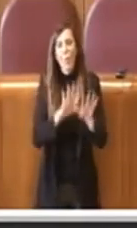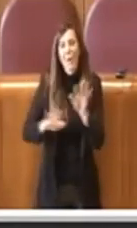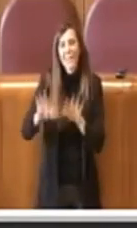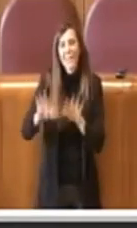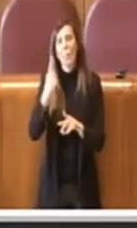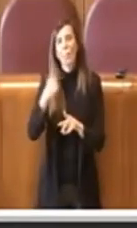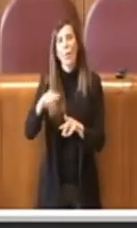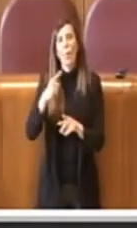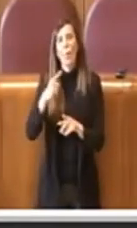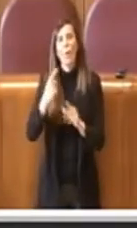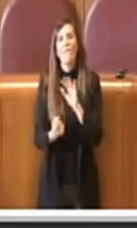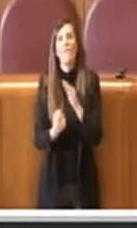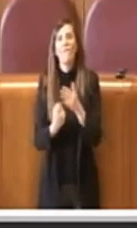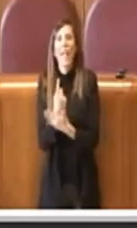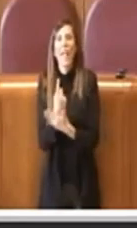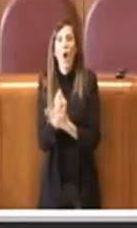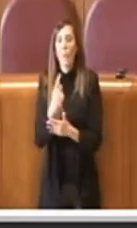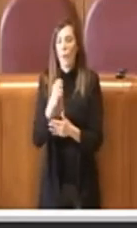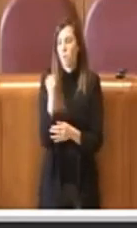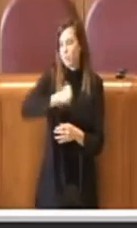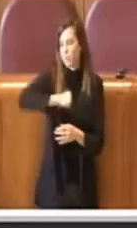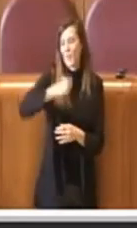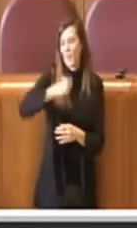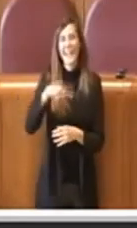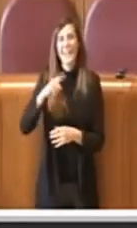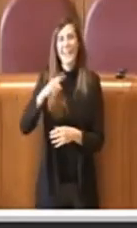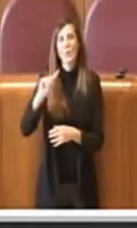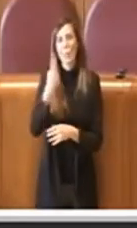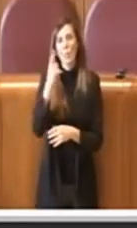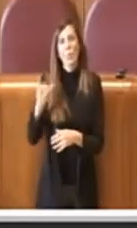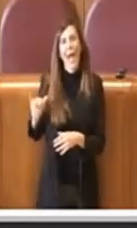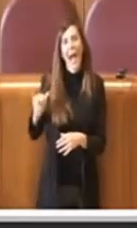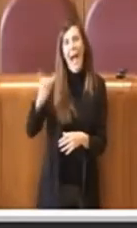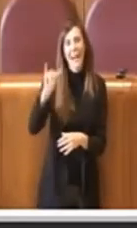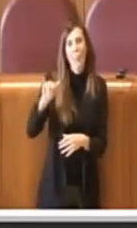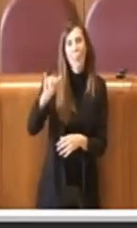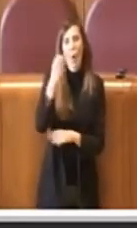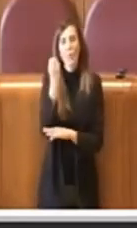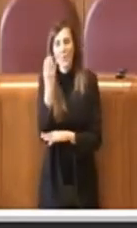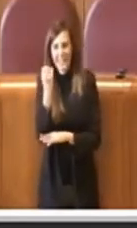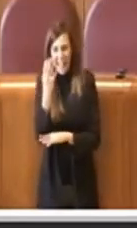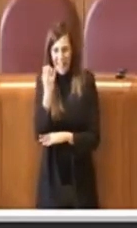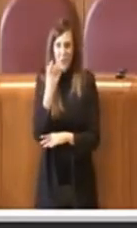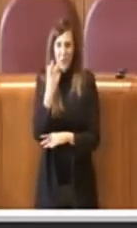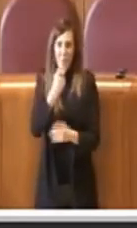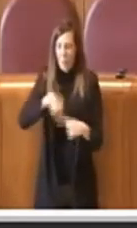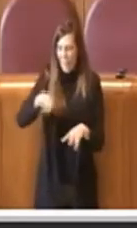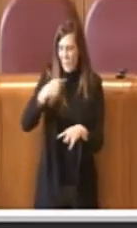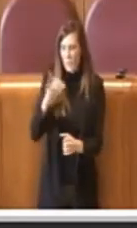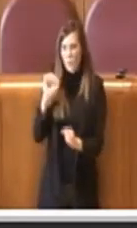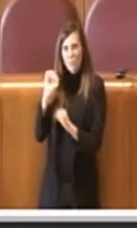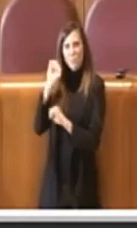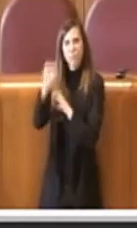'abusivismo, diffuso specialmente in aeroporti e stazioni, come purtroppo ben sappiamo, abbiamo